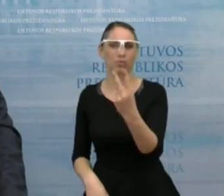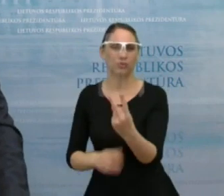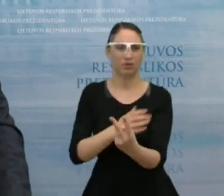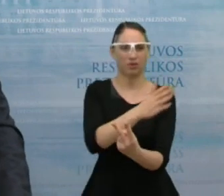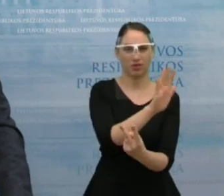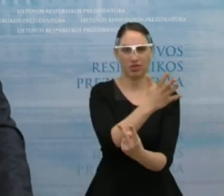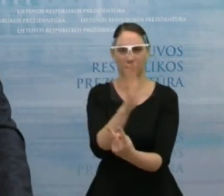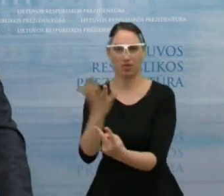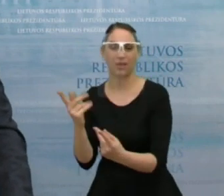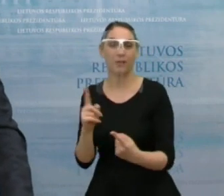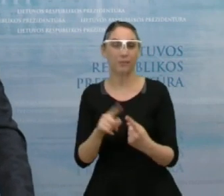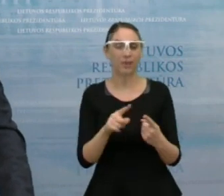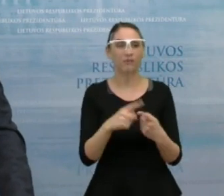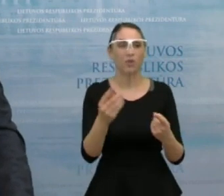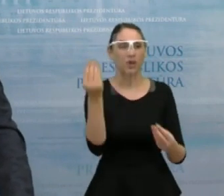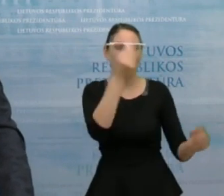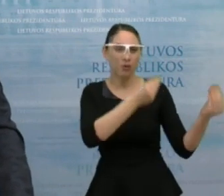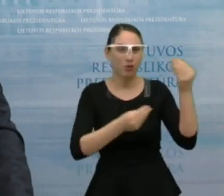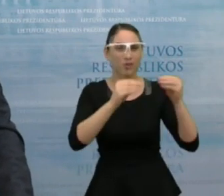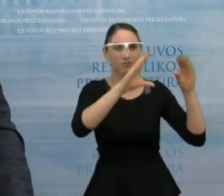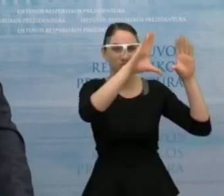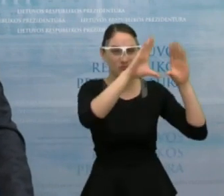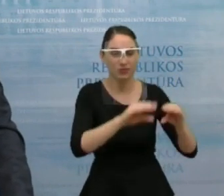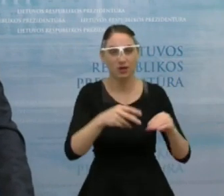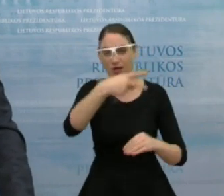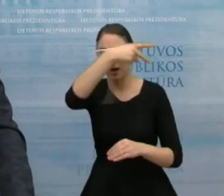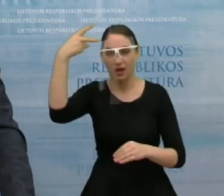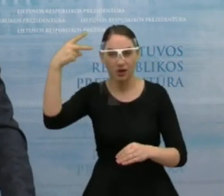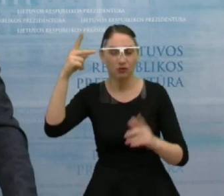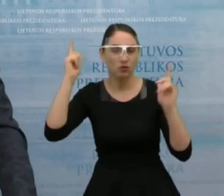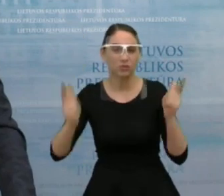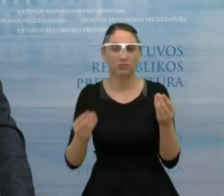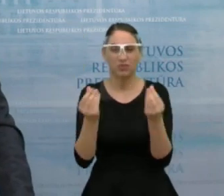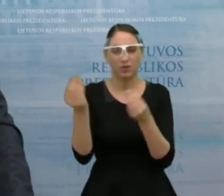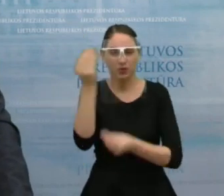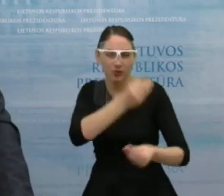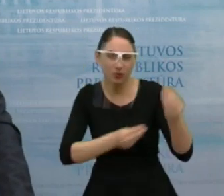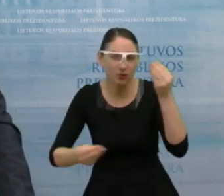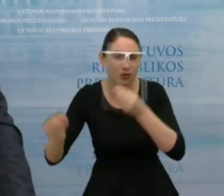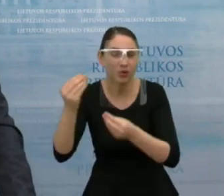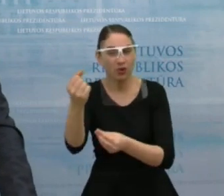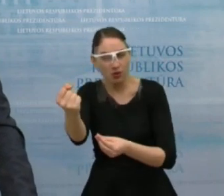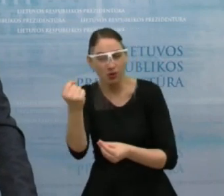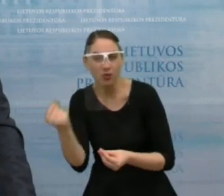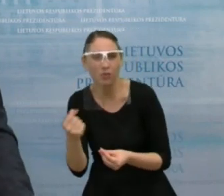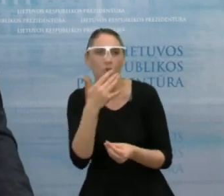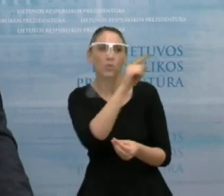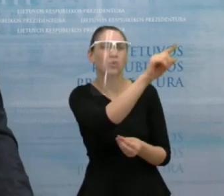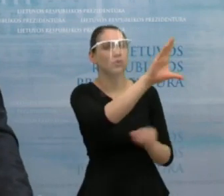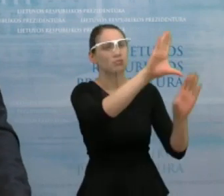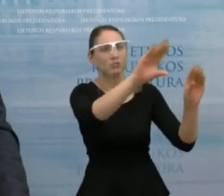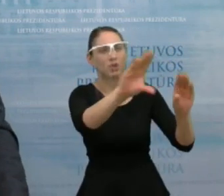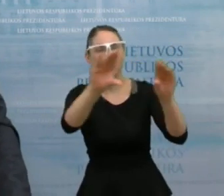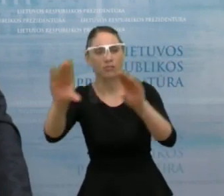kelias yra šešėlio mažinimas, vis dėl to Lietuvoje šešėlis išlieka gerokai didesnis nes kitose valstybėse, na, ir tai